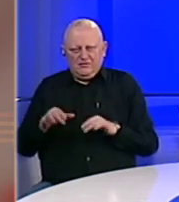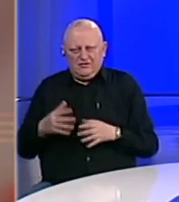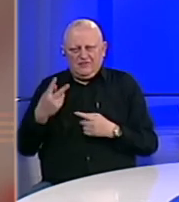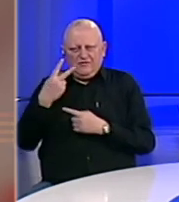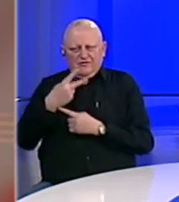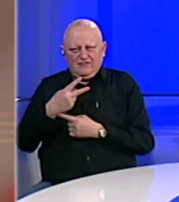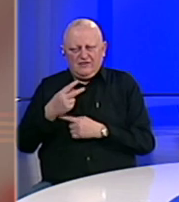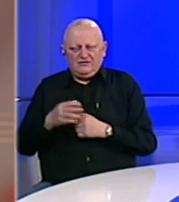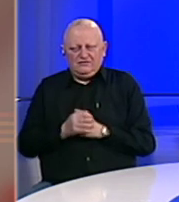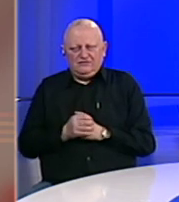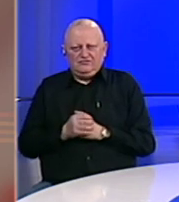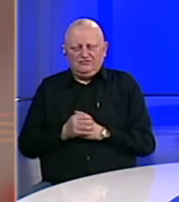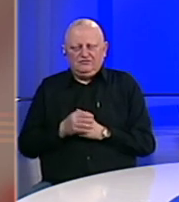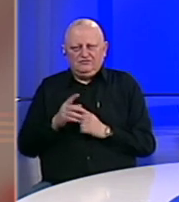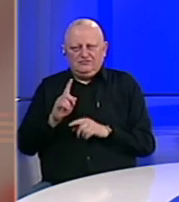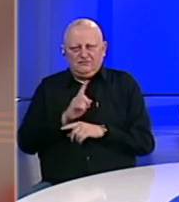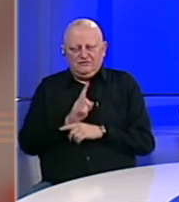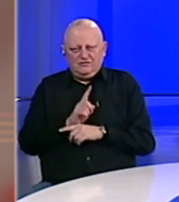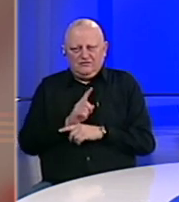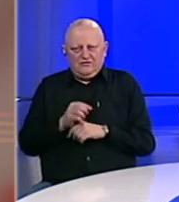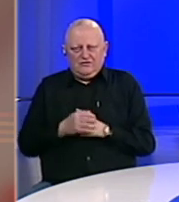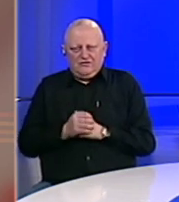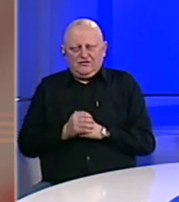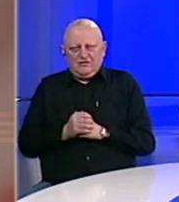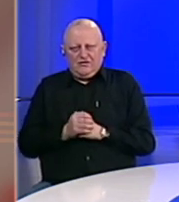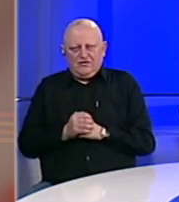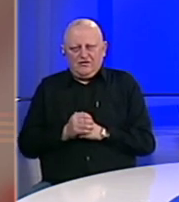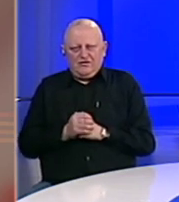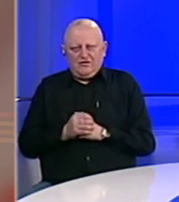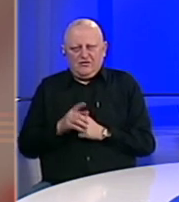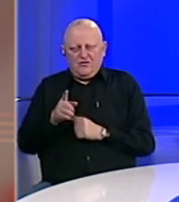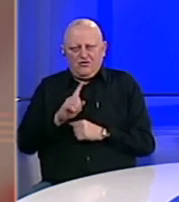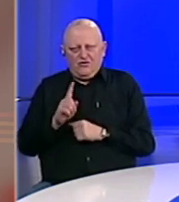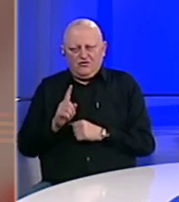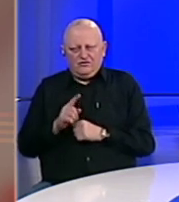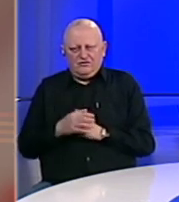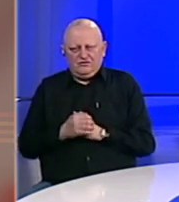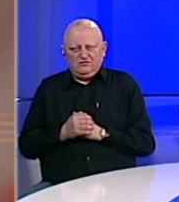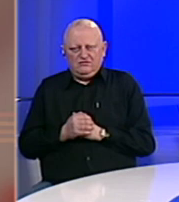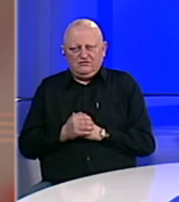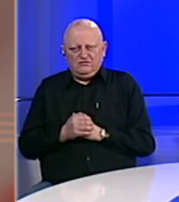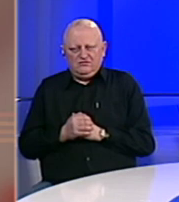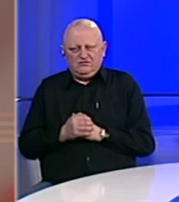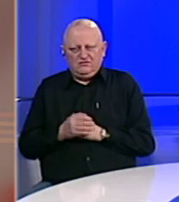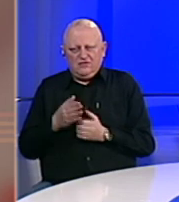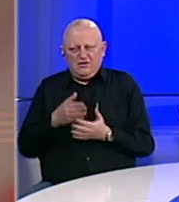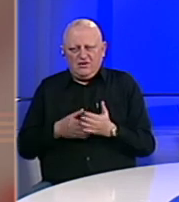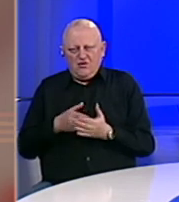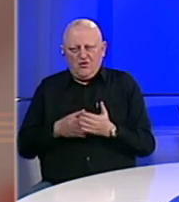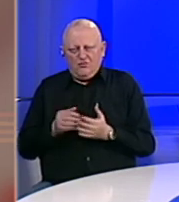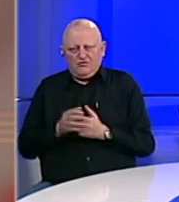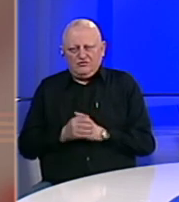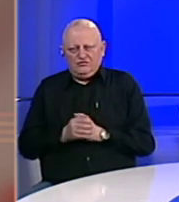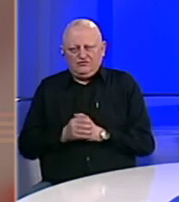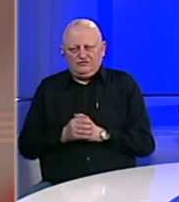posjeduju 3D printera, a trenutno imao nije operativan da